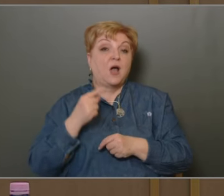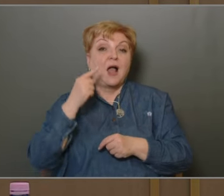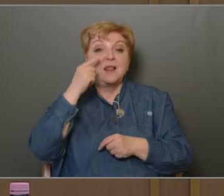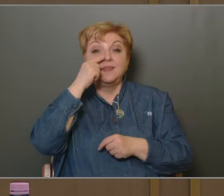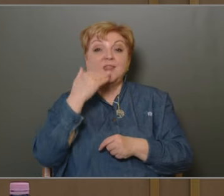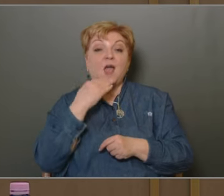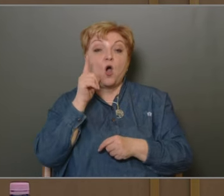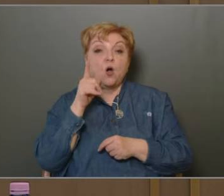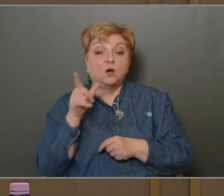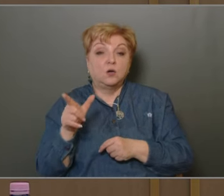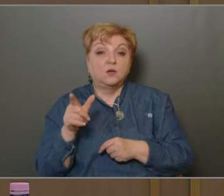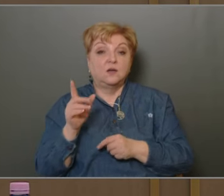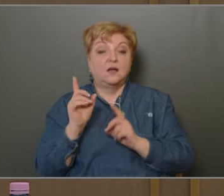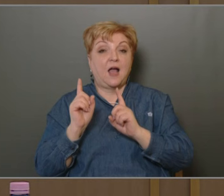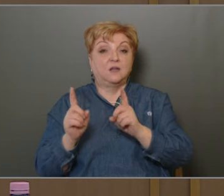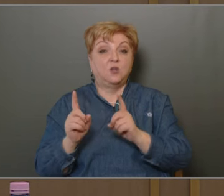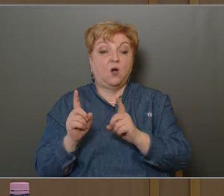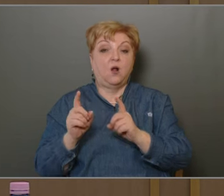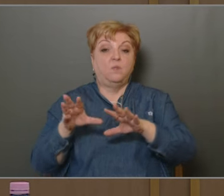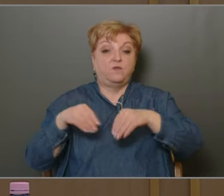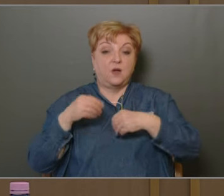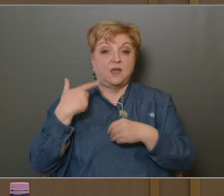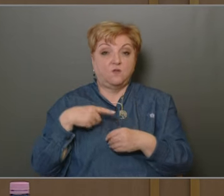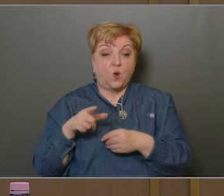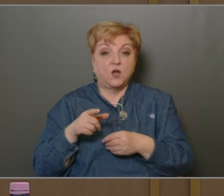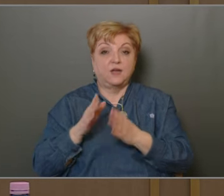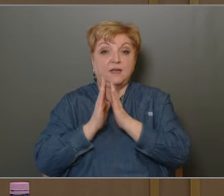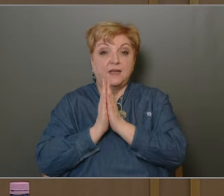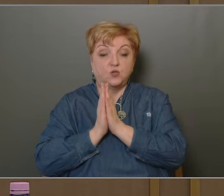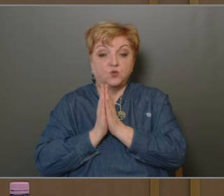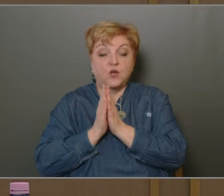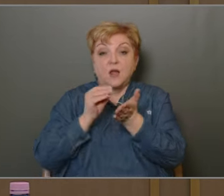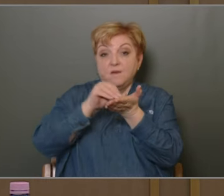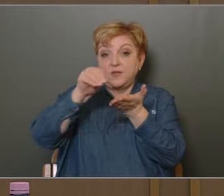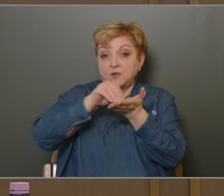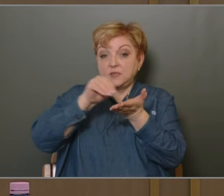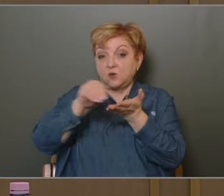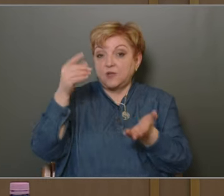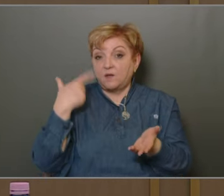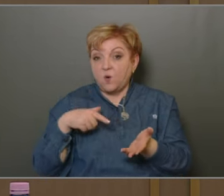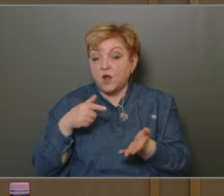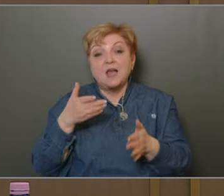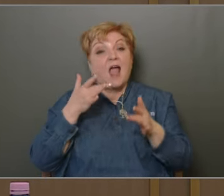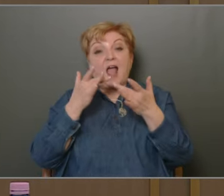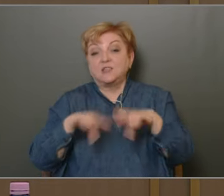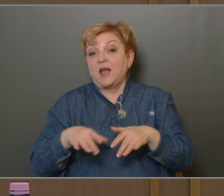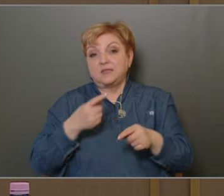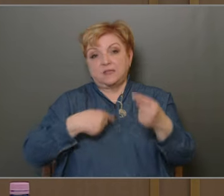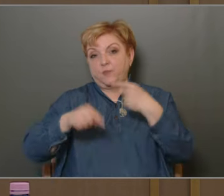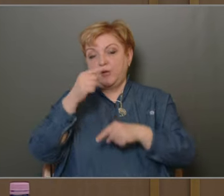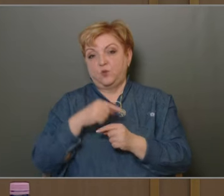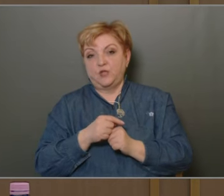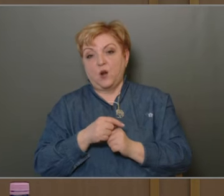által befogadta volna a kérésünket, és finanszírozták volna, akkor ez a helyzet nem került volna elő, mert akkor